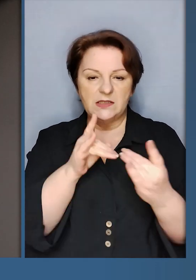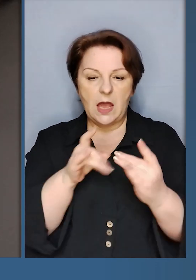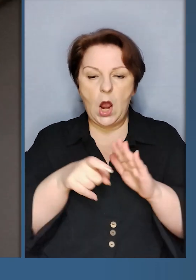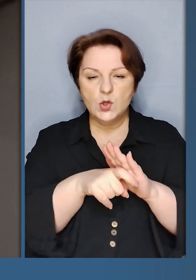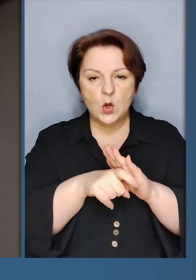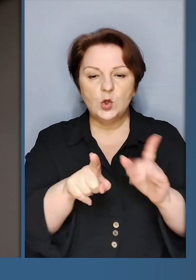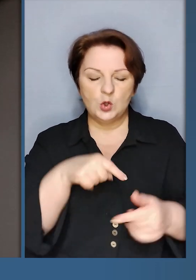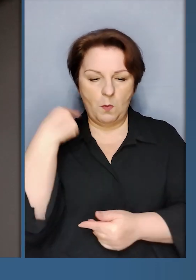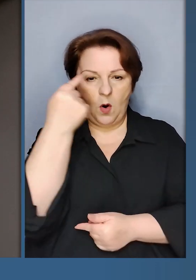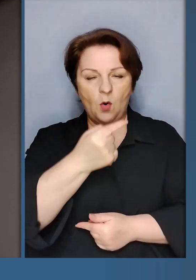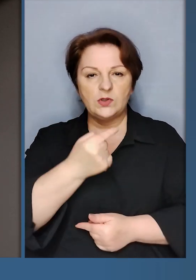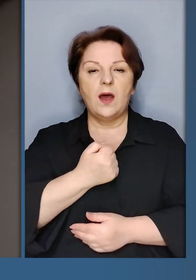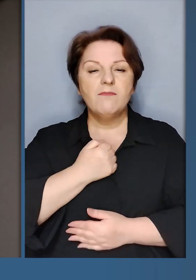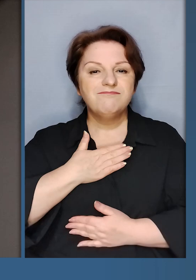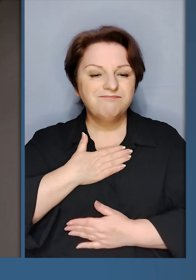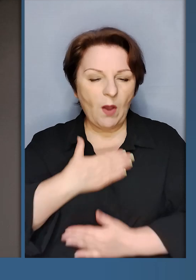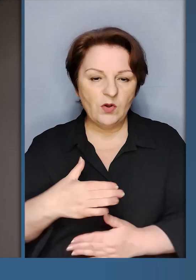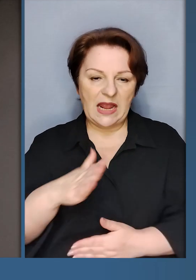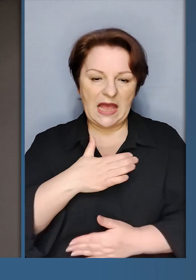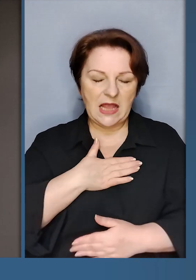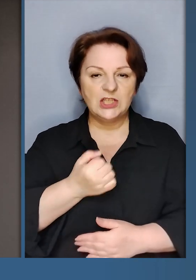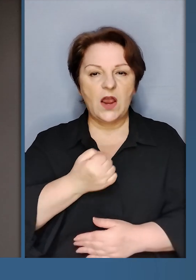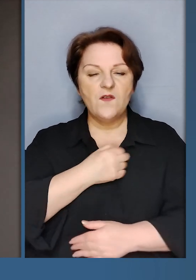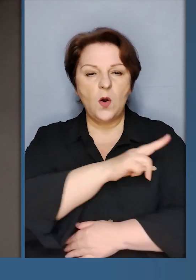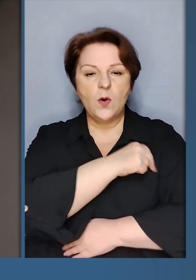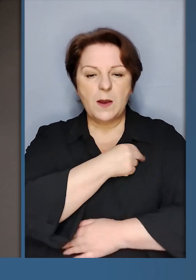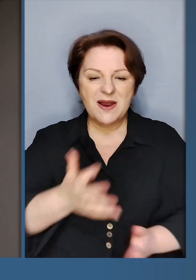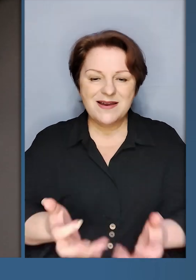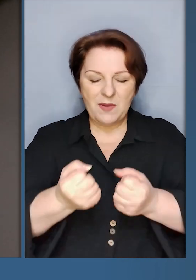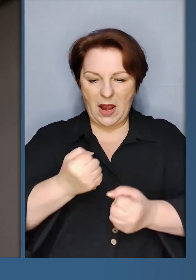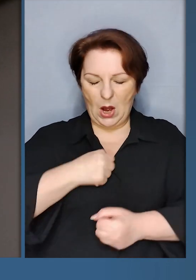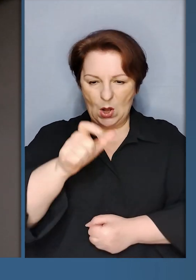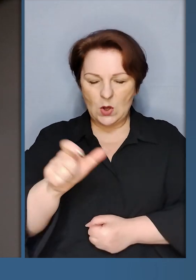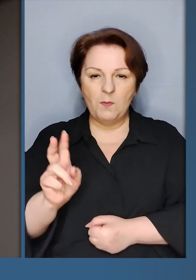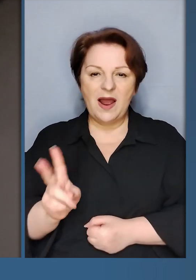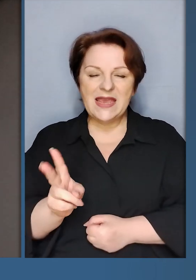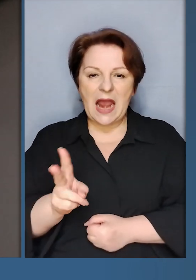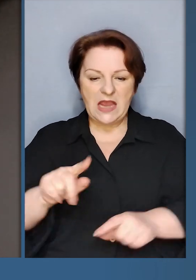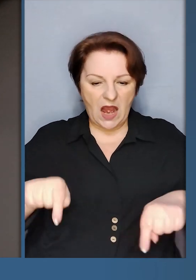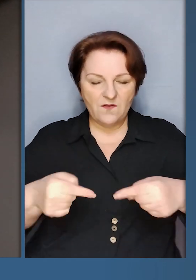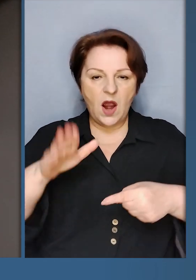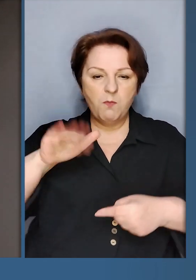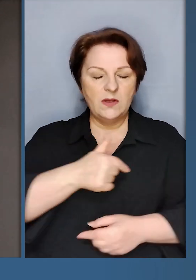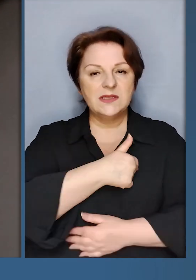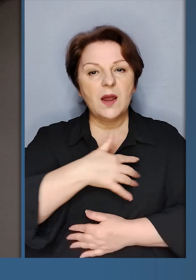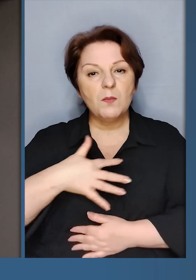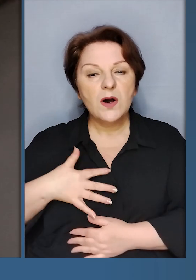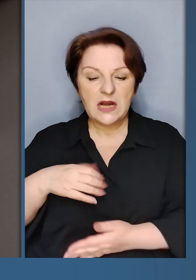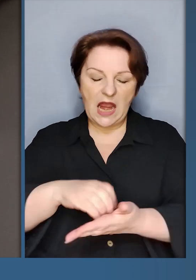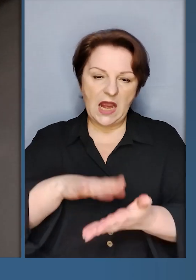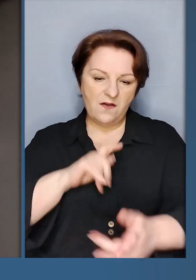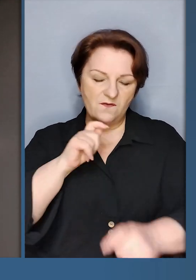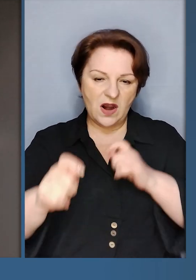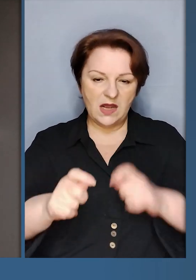шпиталь на Донеччині, щоб особисто подякувати нашим військовим медикам. Підтримати хлопців, які відновлюються